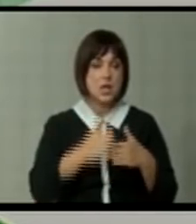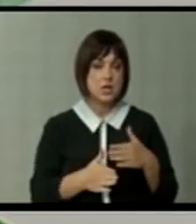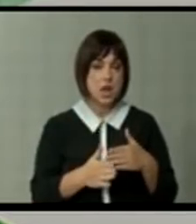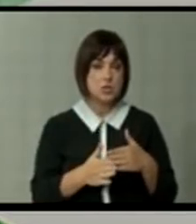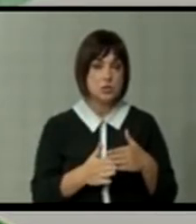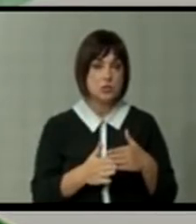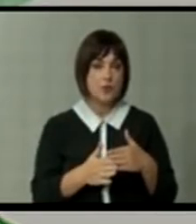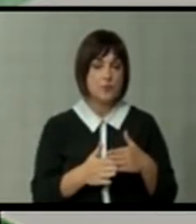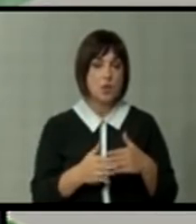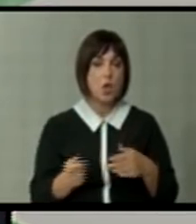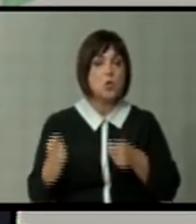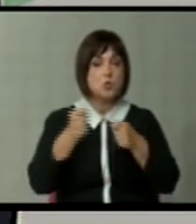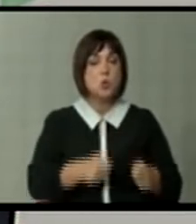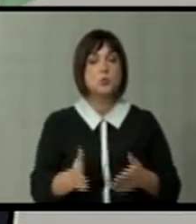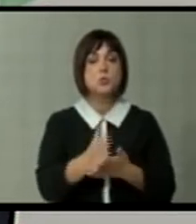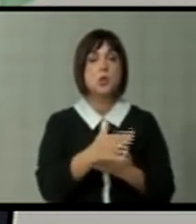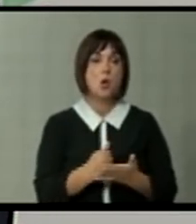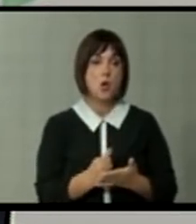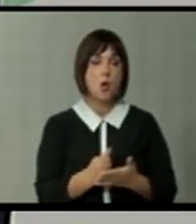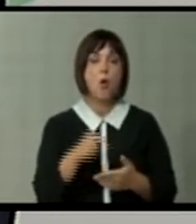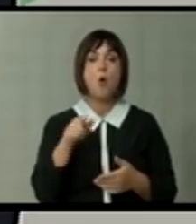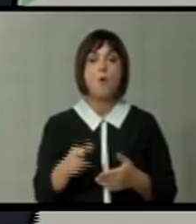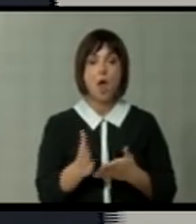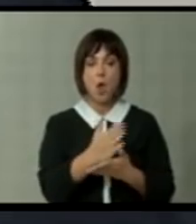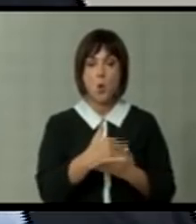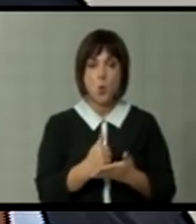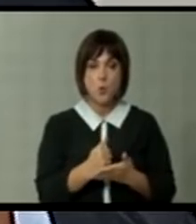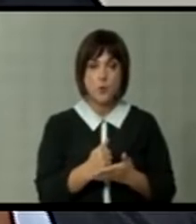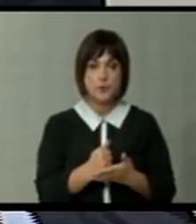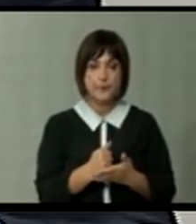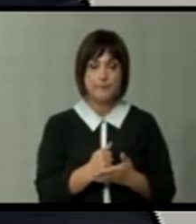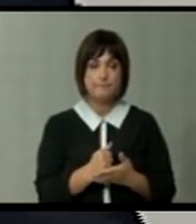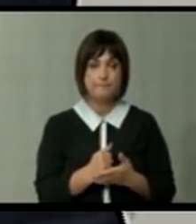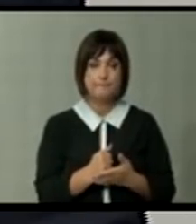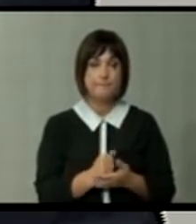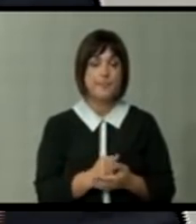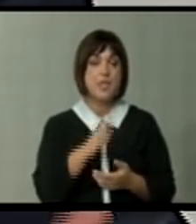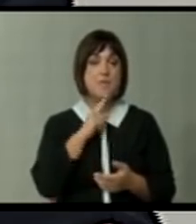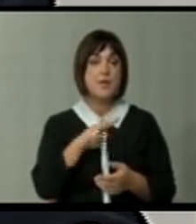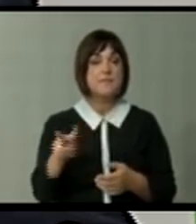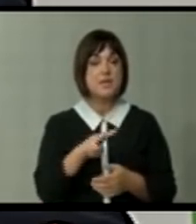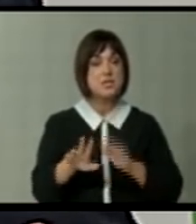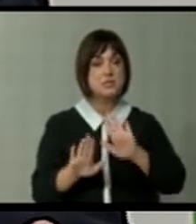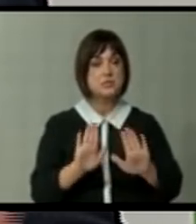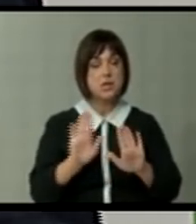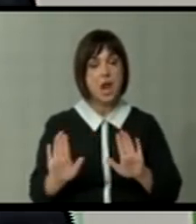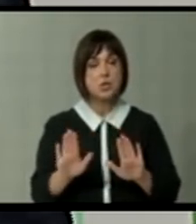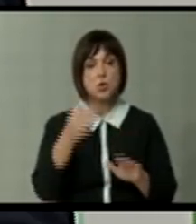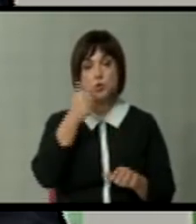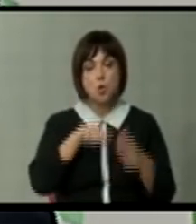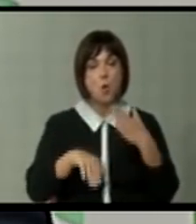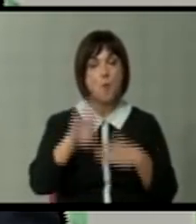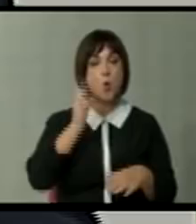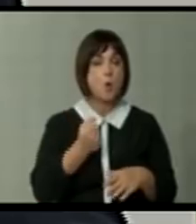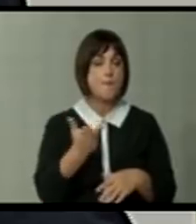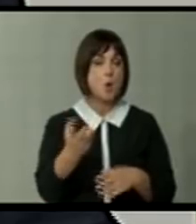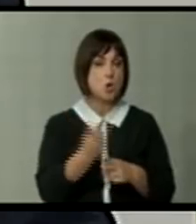крајиштата носи бенефект. Тоа е корист, корист има двете страни. Што по голем